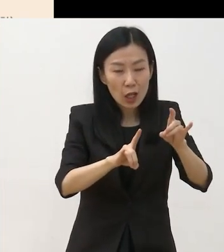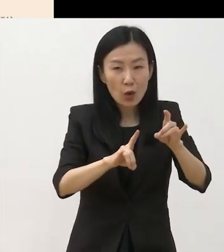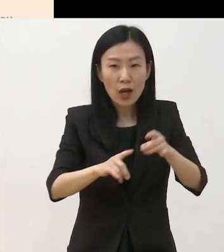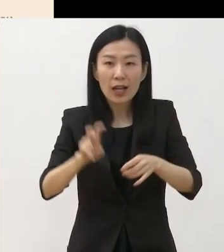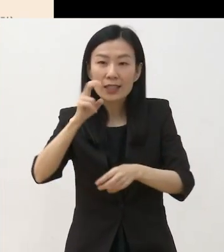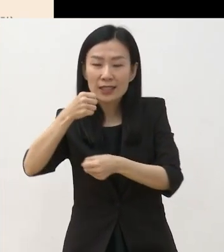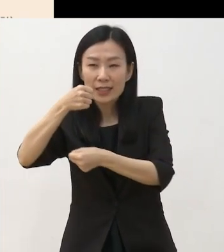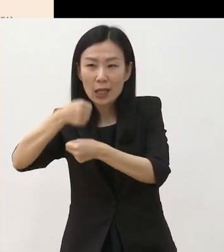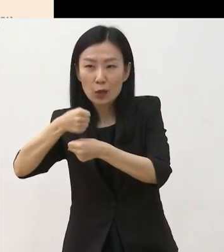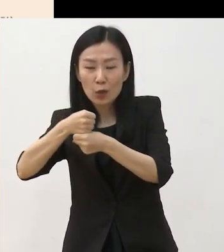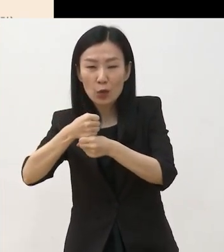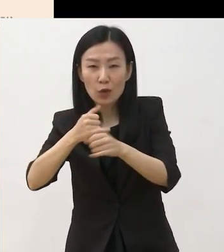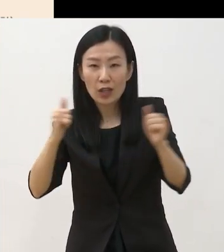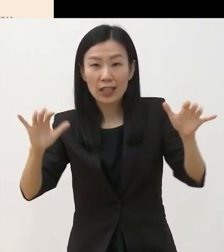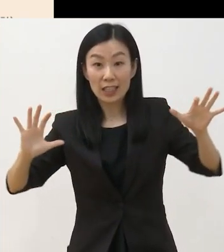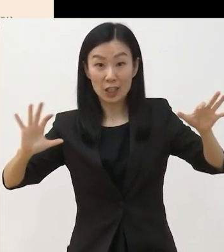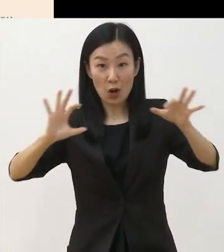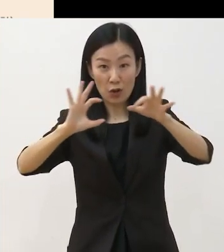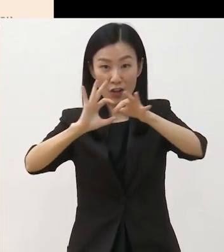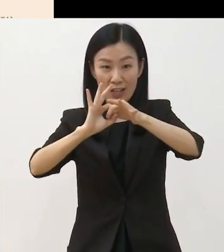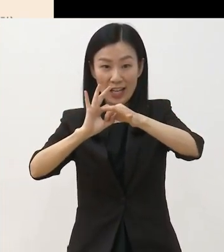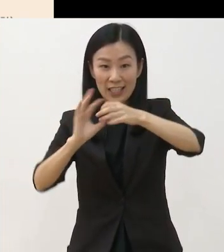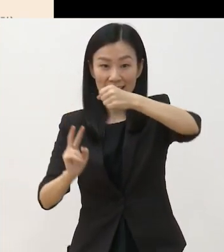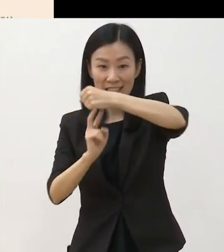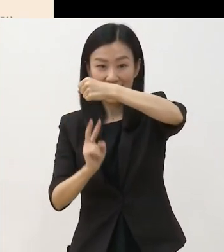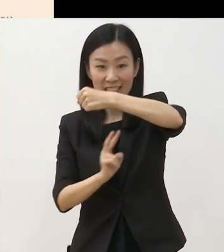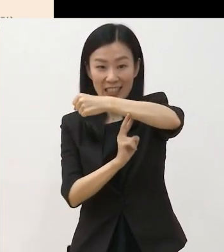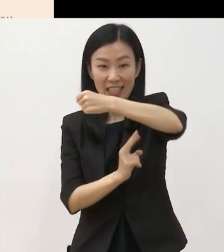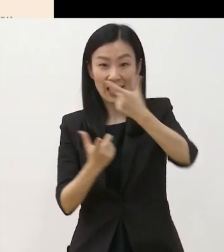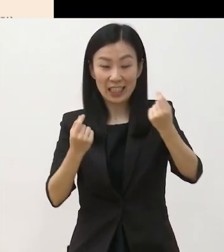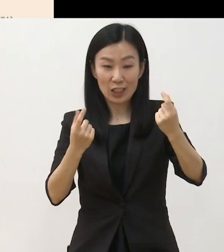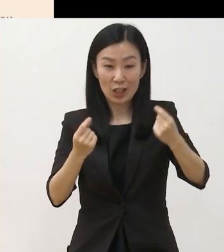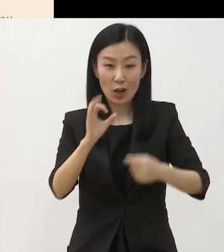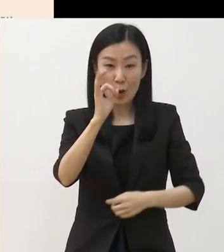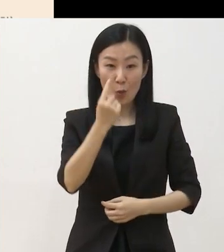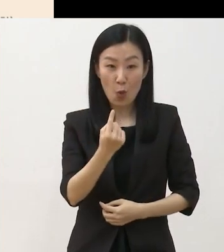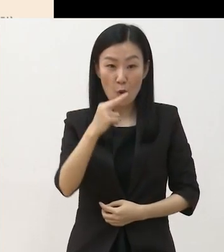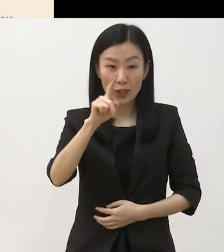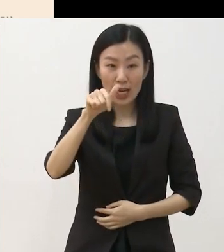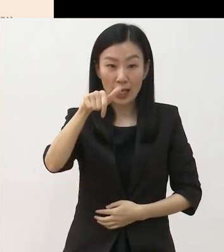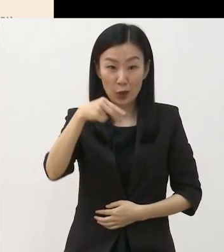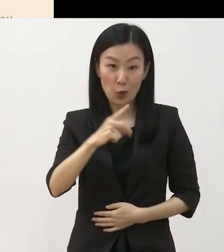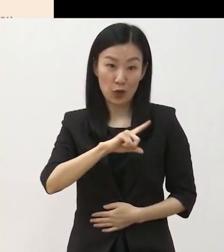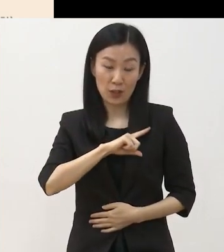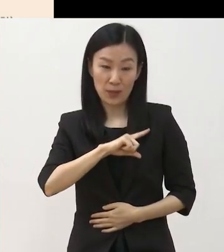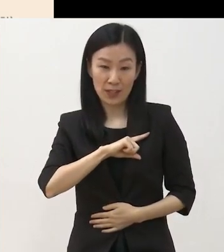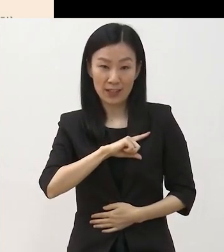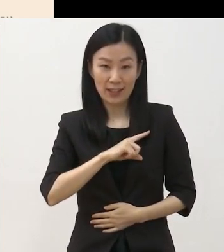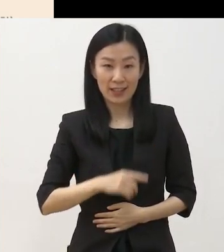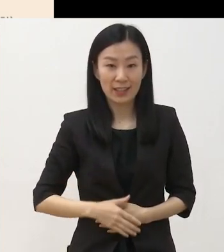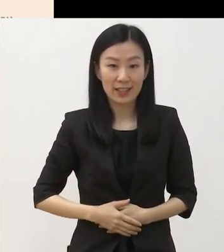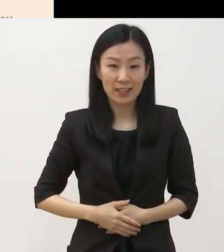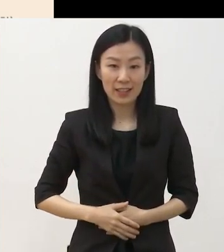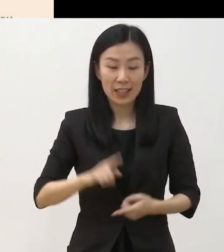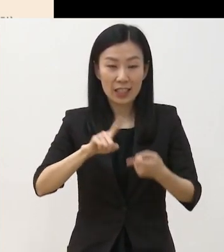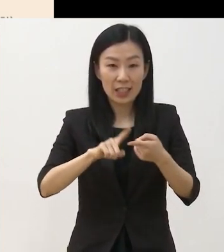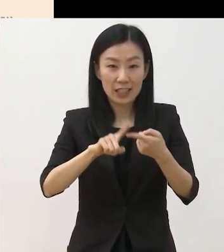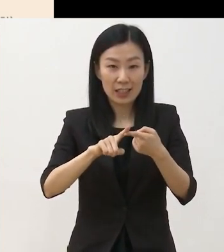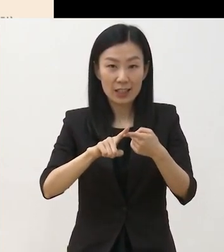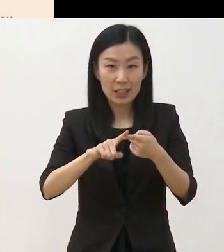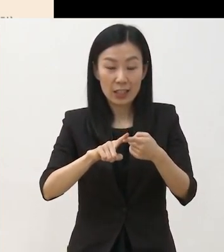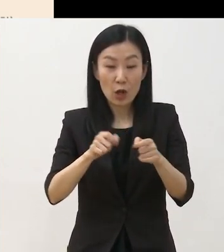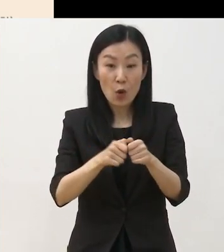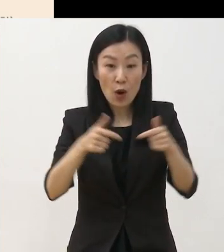오작교로 사업 명칭을 정한 것처럼 작곡가의 창작곡 실현 기회를 확대하기 위해